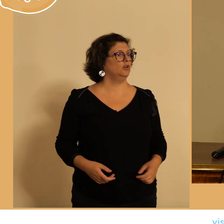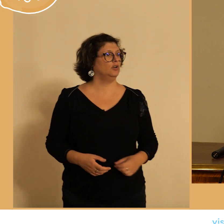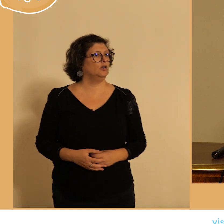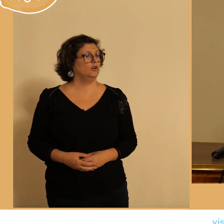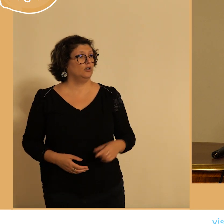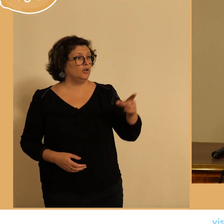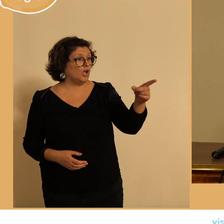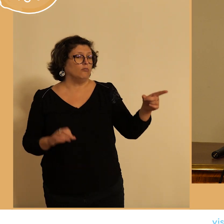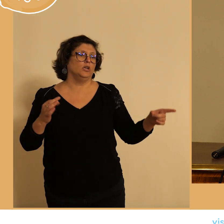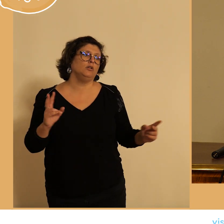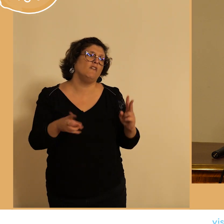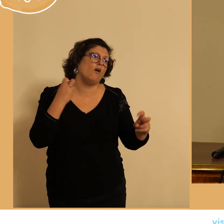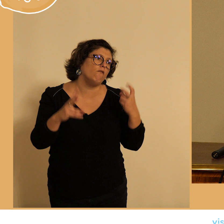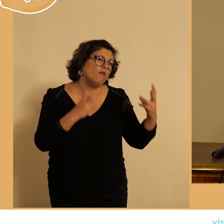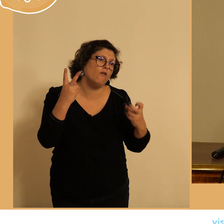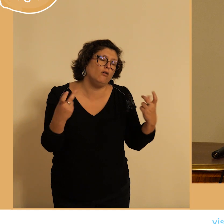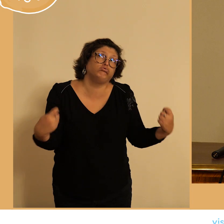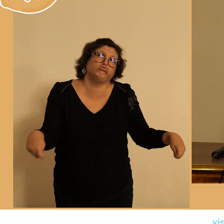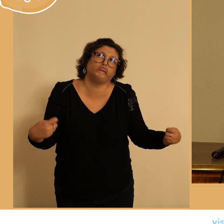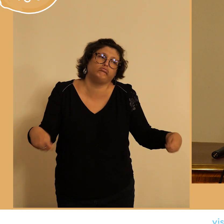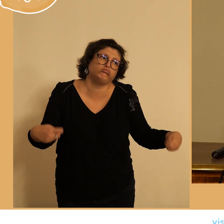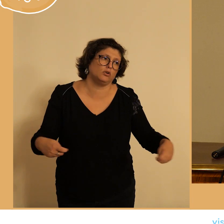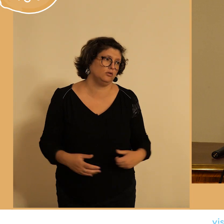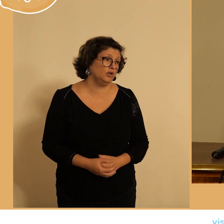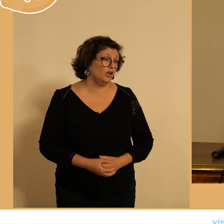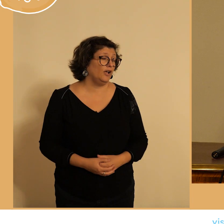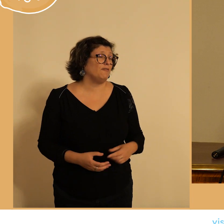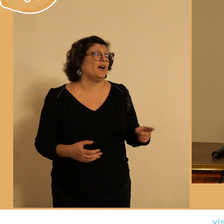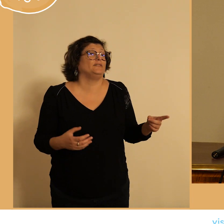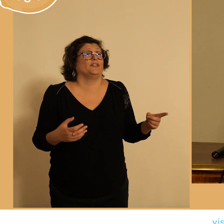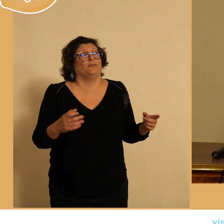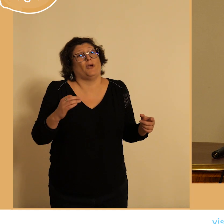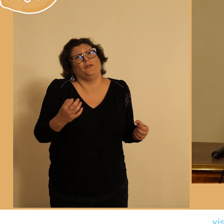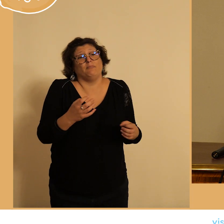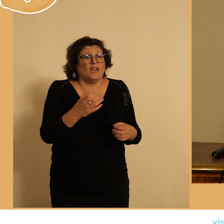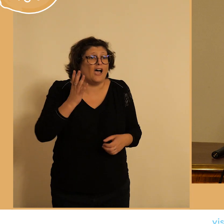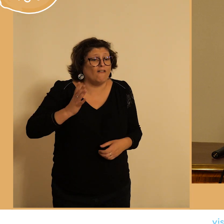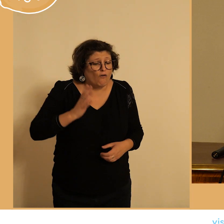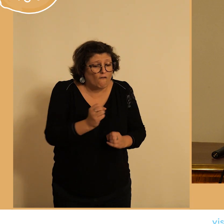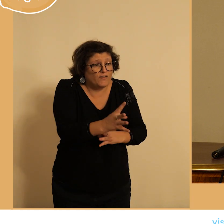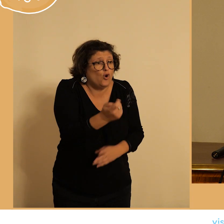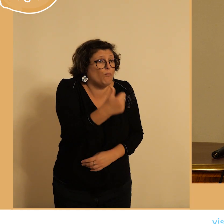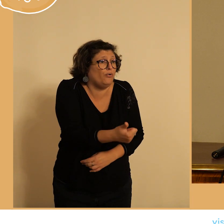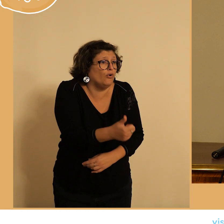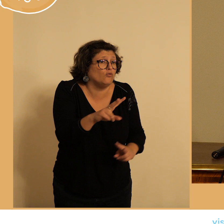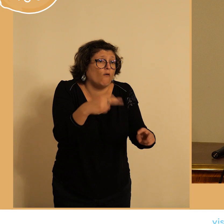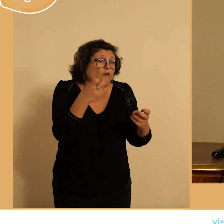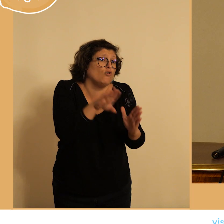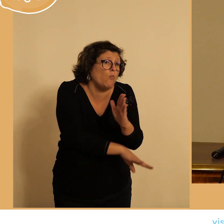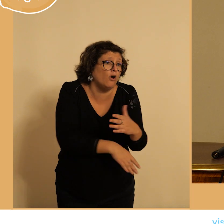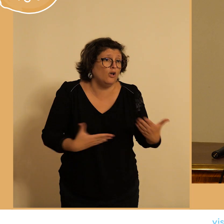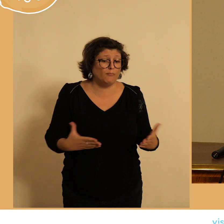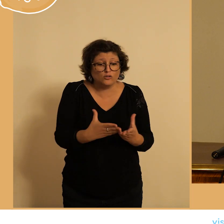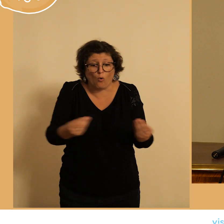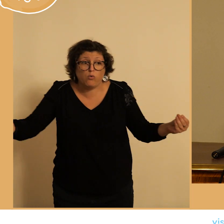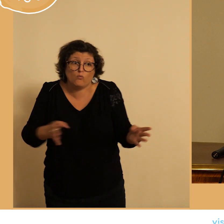il y des vols de vélo parce qu'il y des vélos je pense pas qu'il n en plus qu'ailleurs mais effectivement plus il y de vélos plus il y de vols vélo alors monsieur voilà